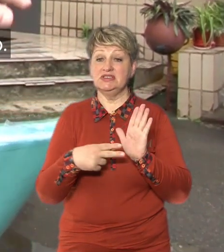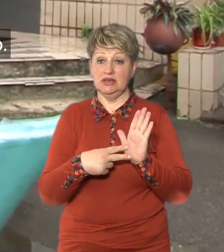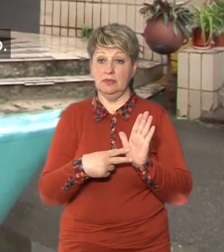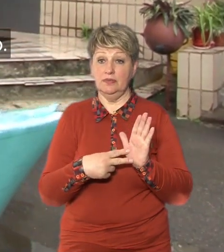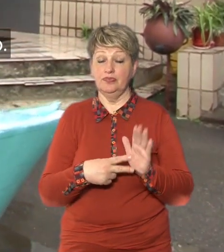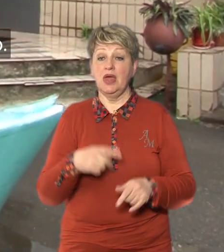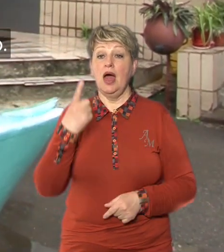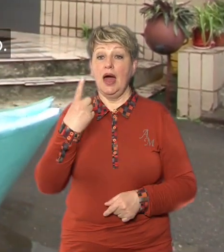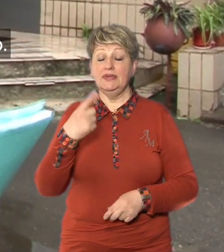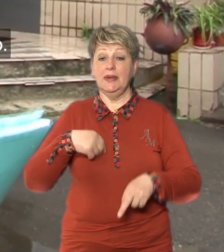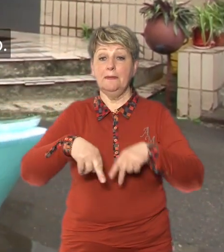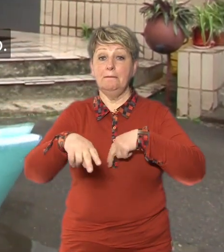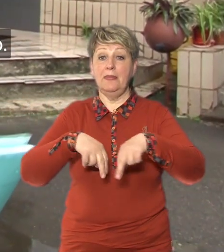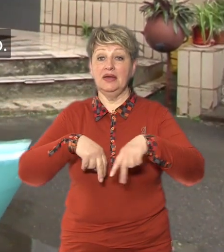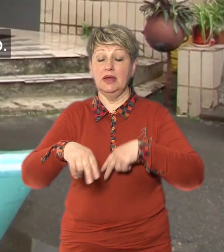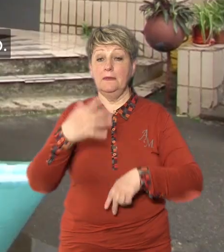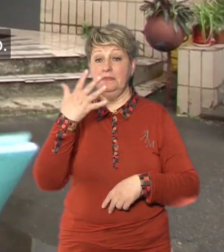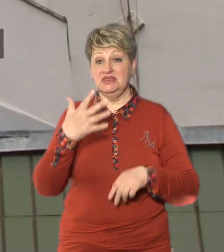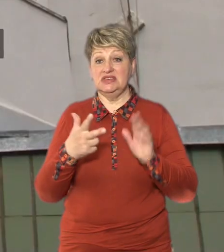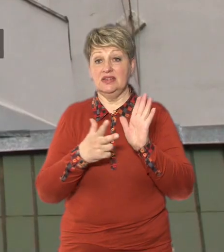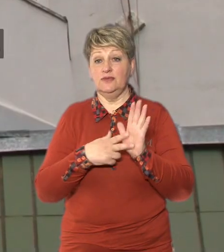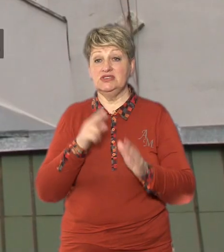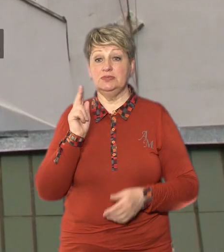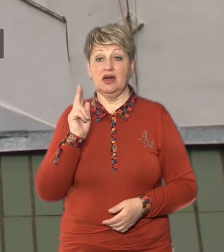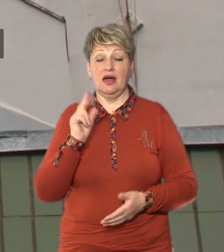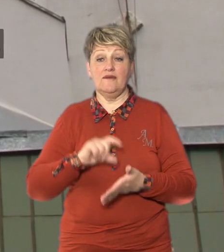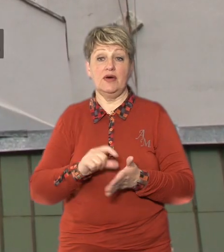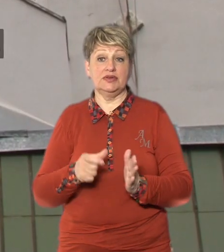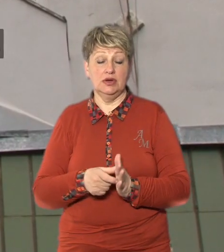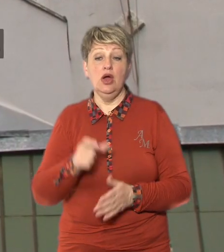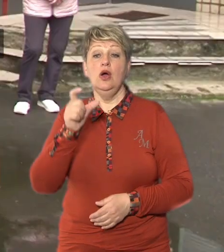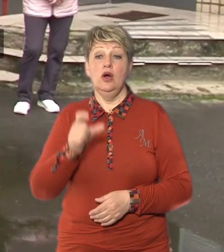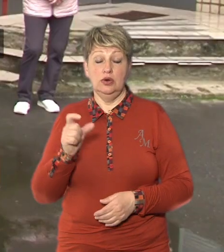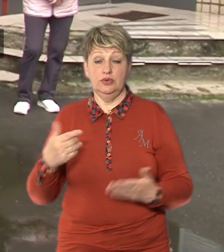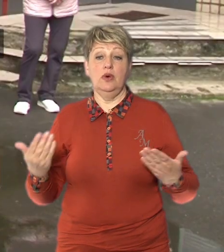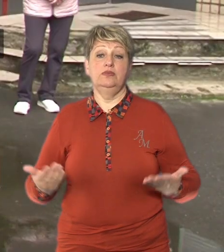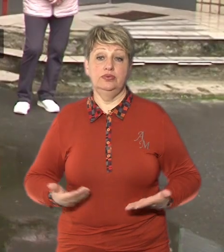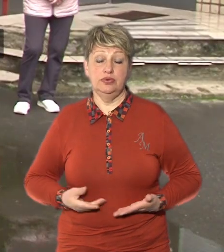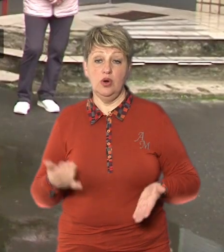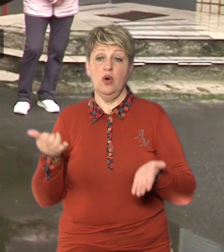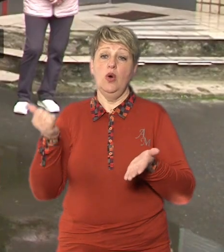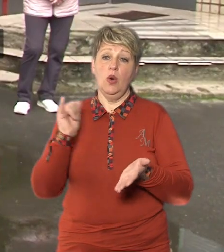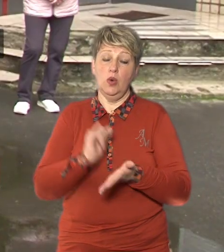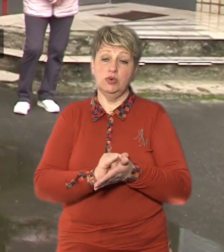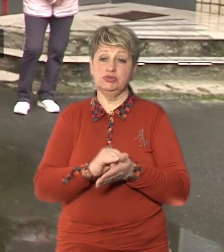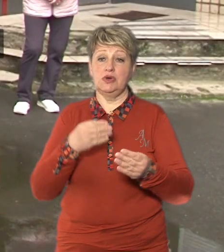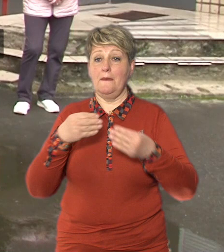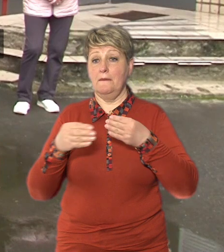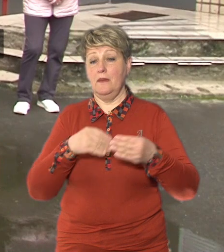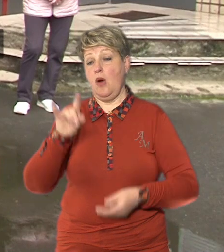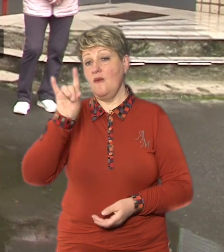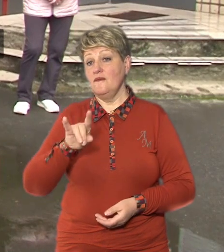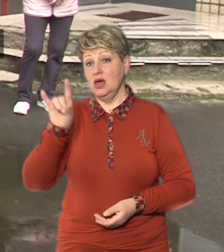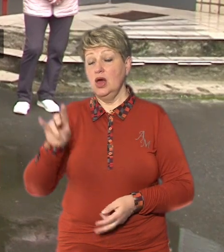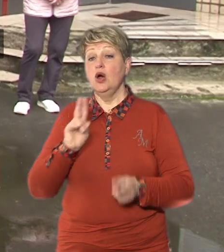один під'їзд, 58 квартир Люди обжилися, поставили пластмасові вікна, хтось